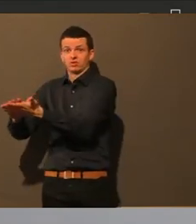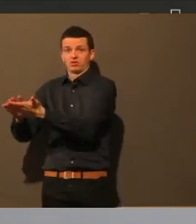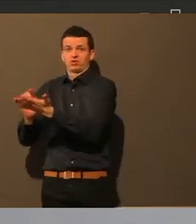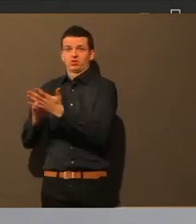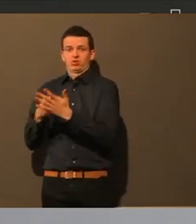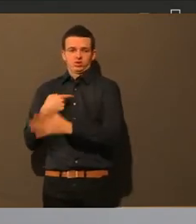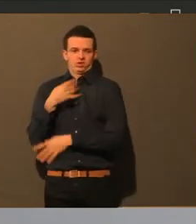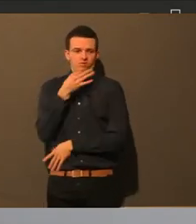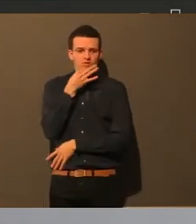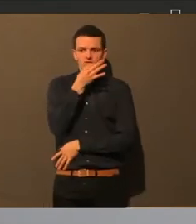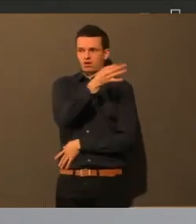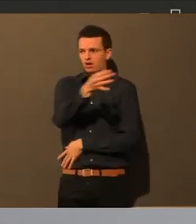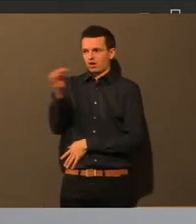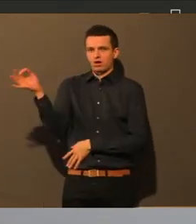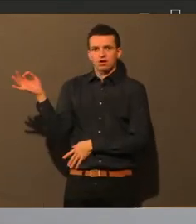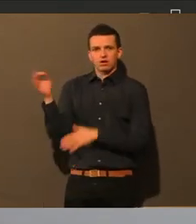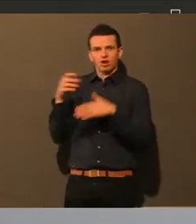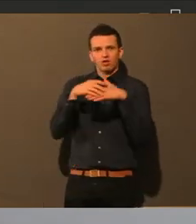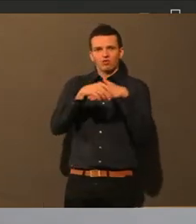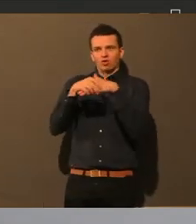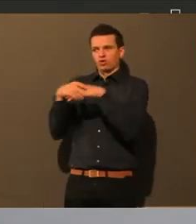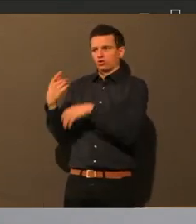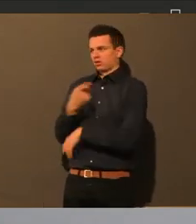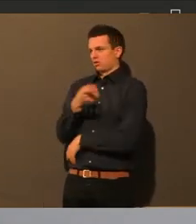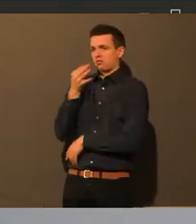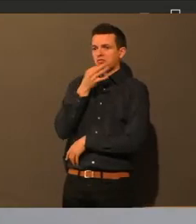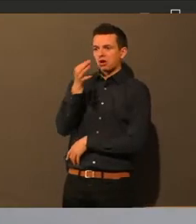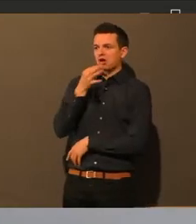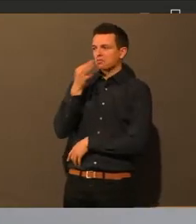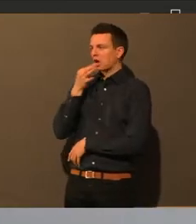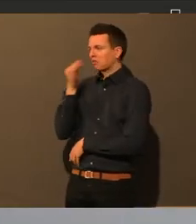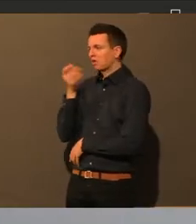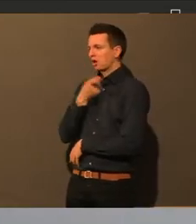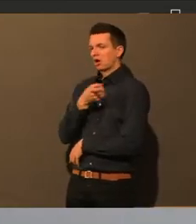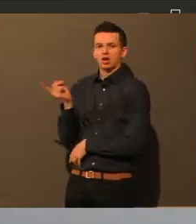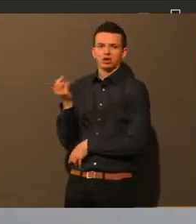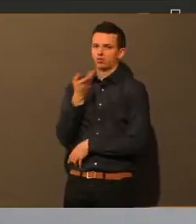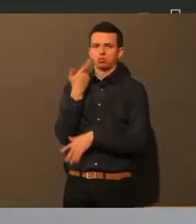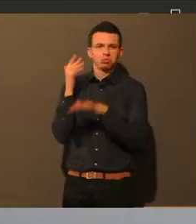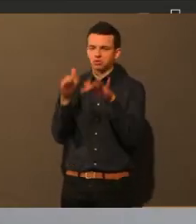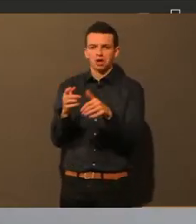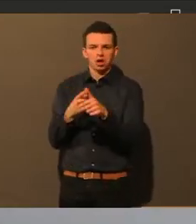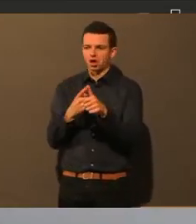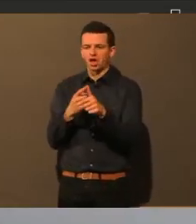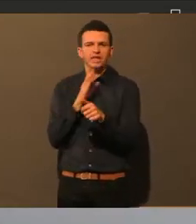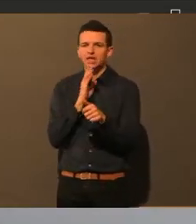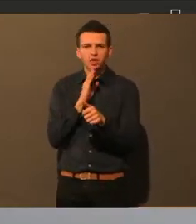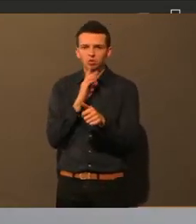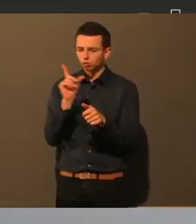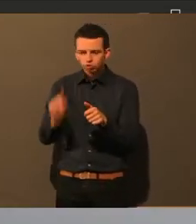das erfrage, dann kommt halt immer, nö, haben wir nicht. Haben wir nicht genügend, ist kaputt.